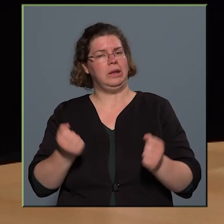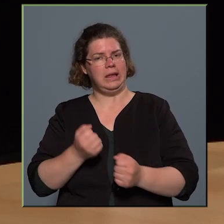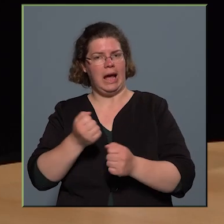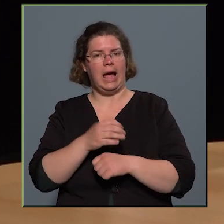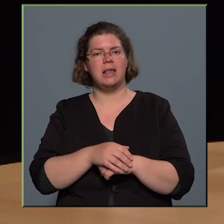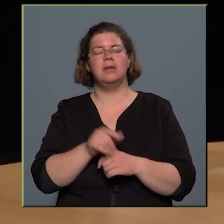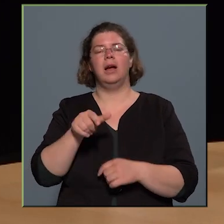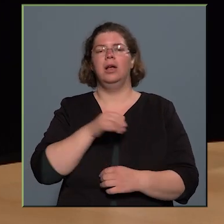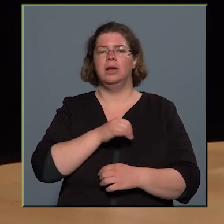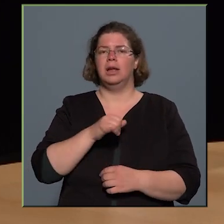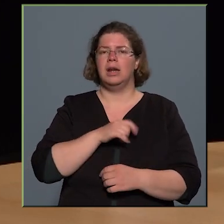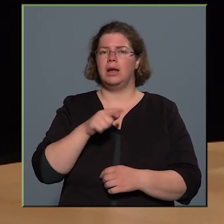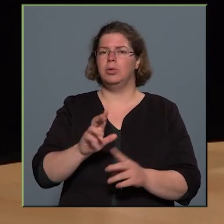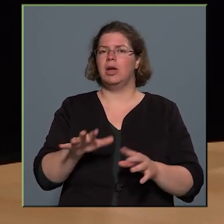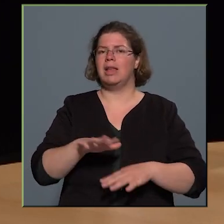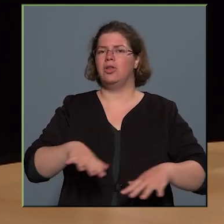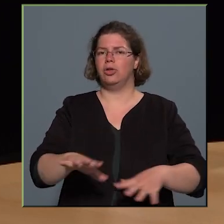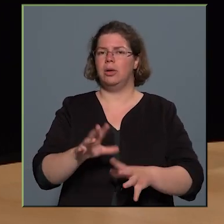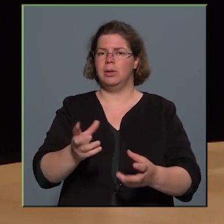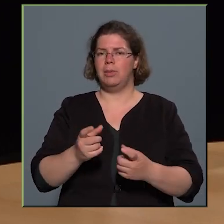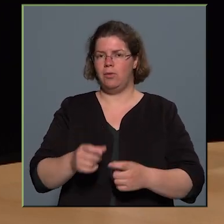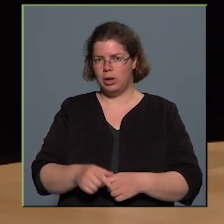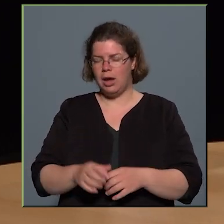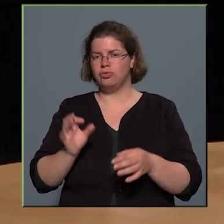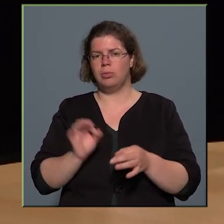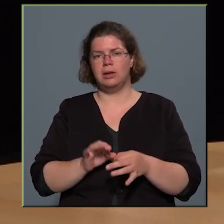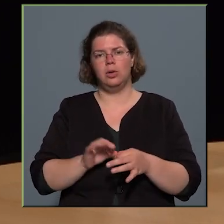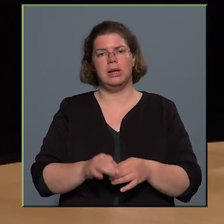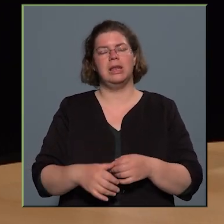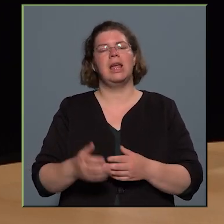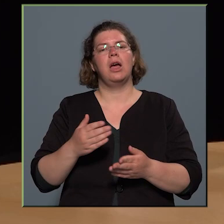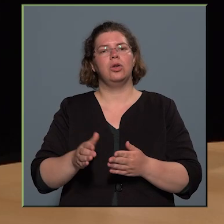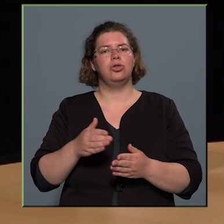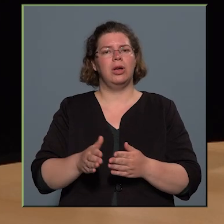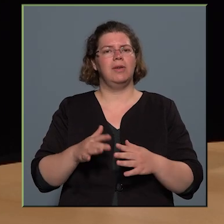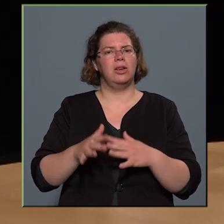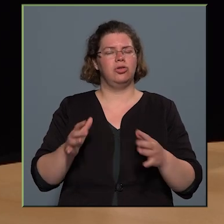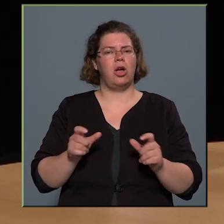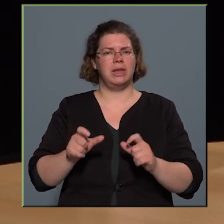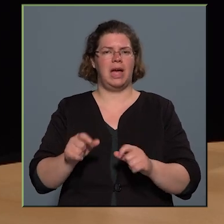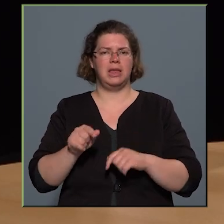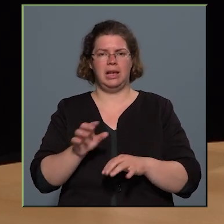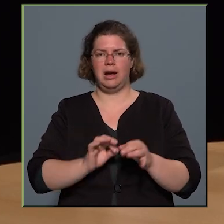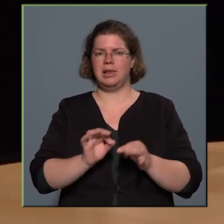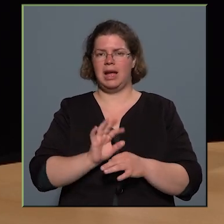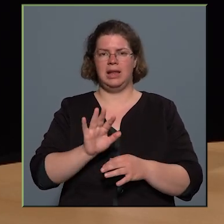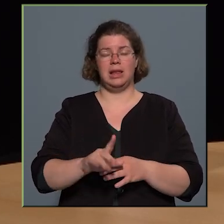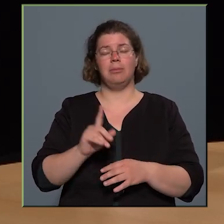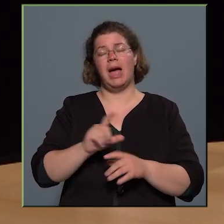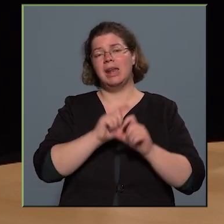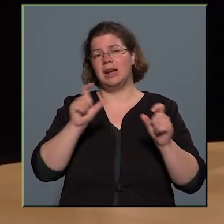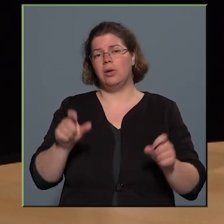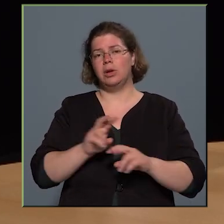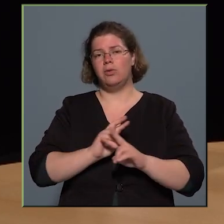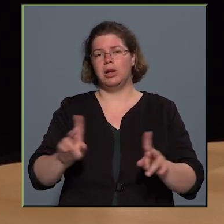érdekéből, hogy itt a társadalmi bevonás megtörténjen. A költségvetés az egy nagy gátja ennek az egésznek, bár azért nagyon régóta